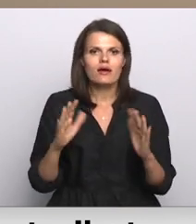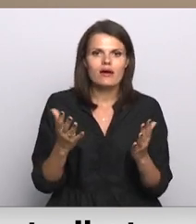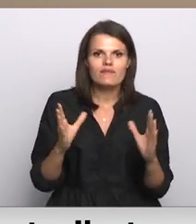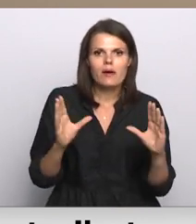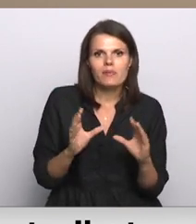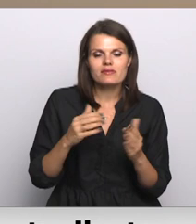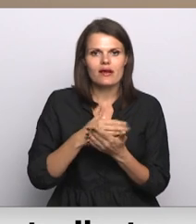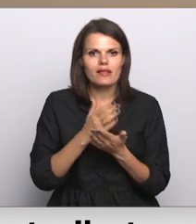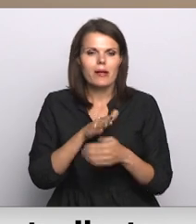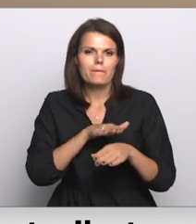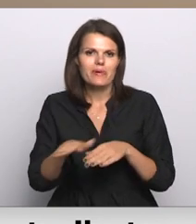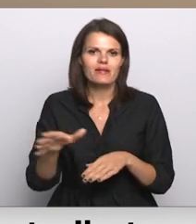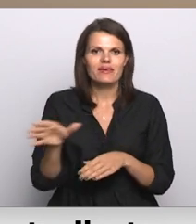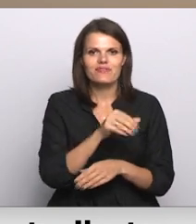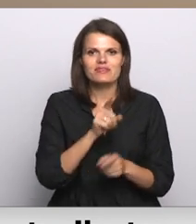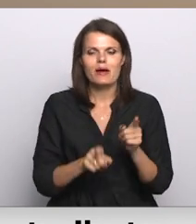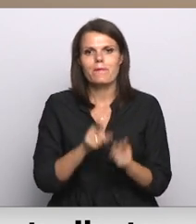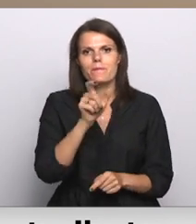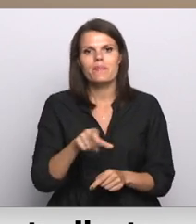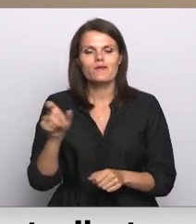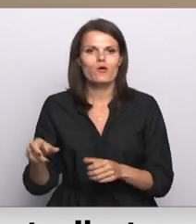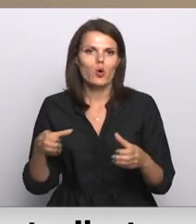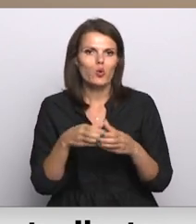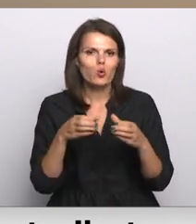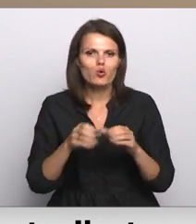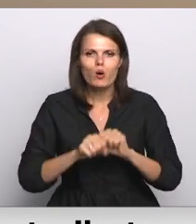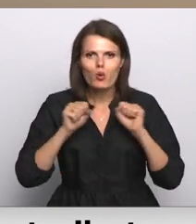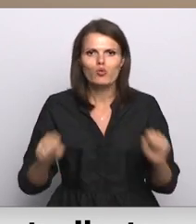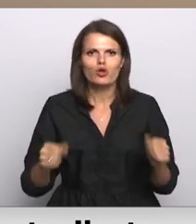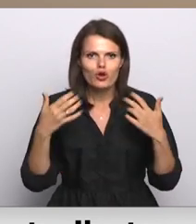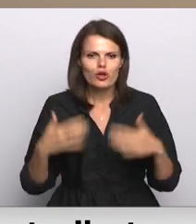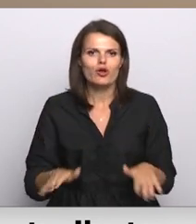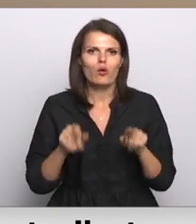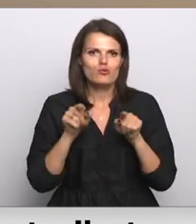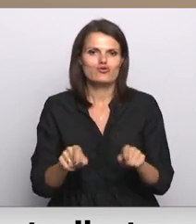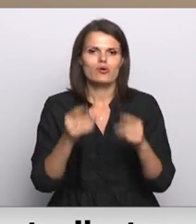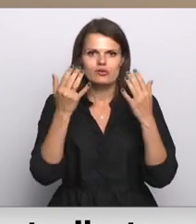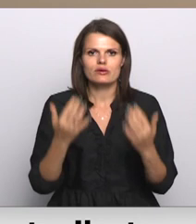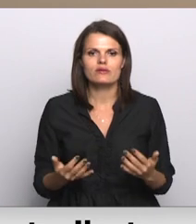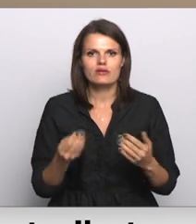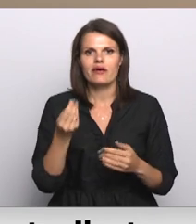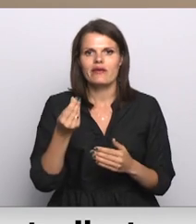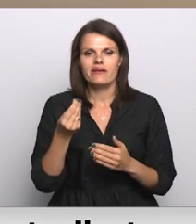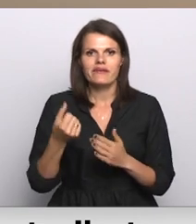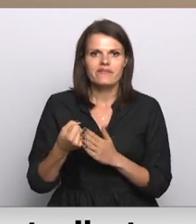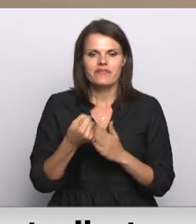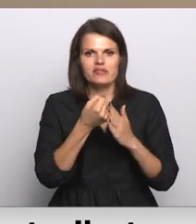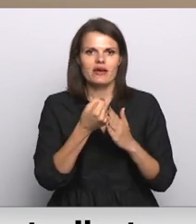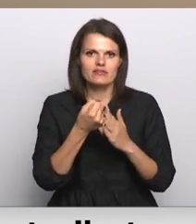mērā pilnīgi visām pedagoga grupām nodrošināt šos risinājums finansiālo